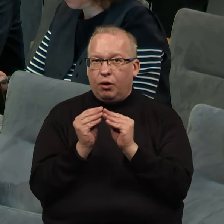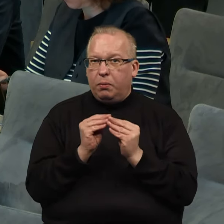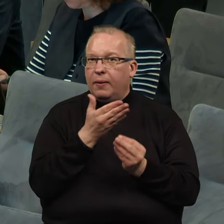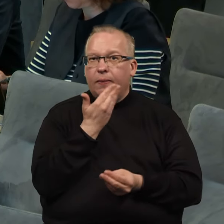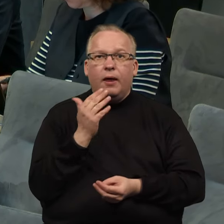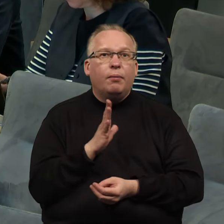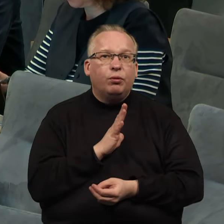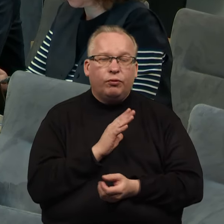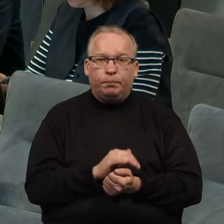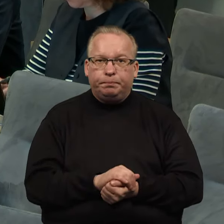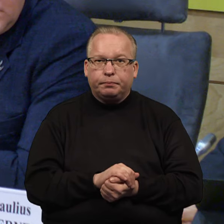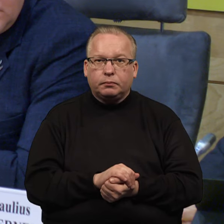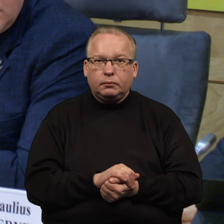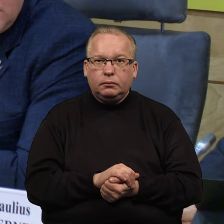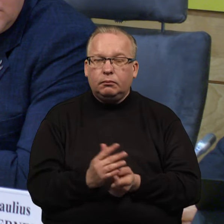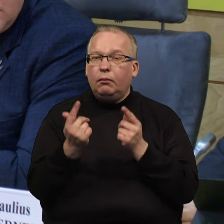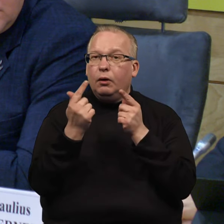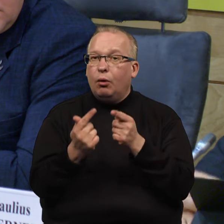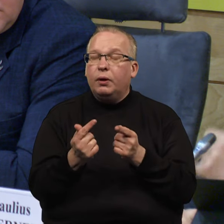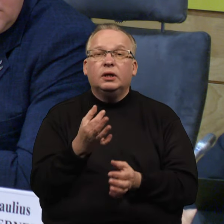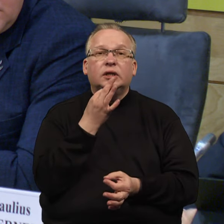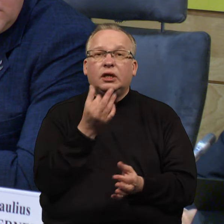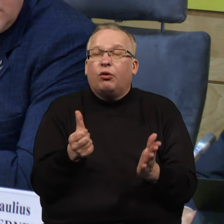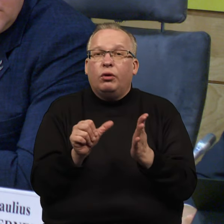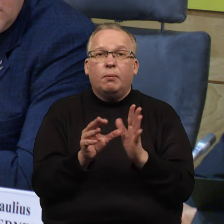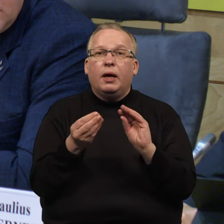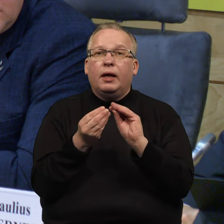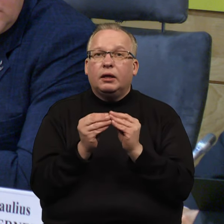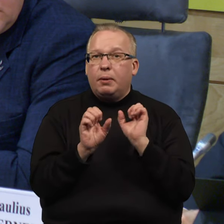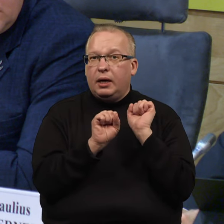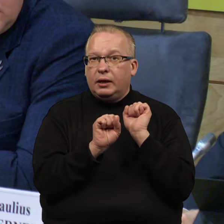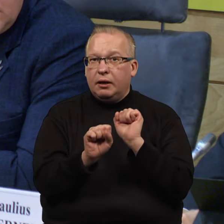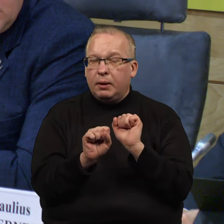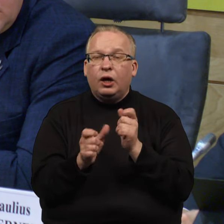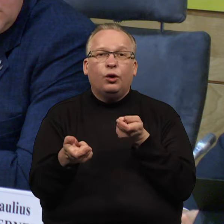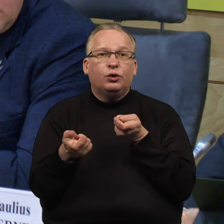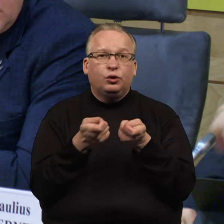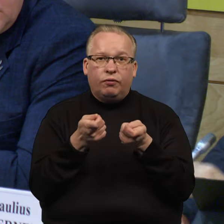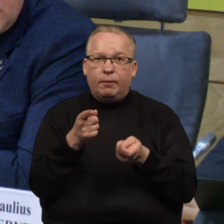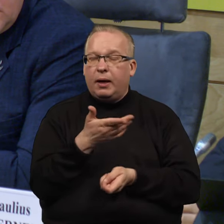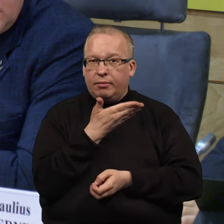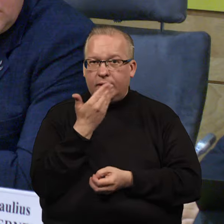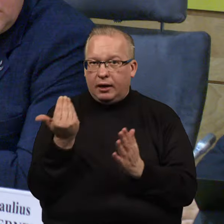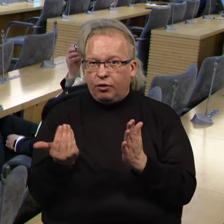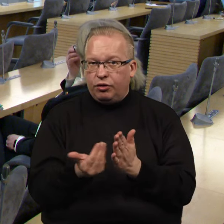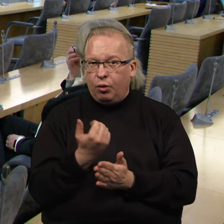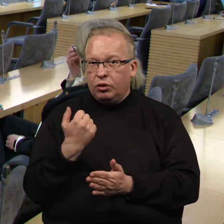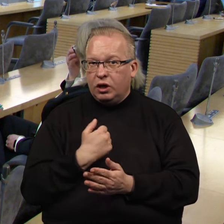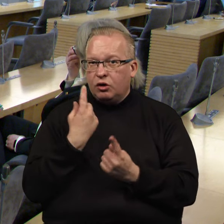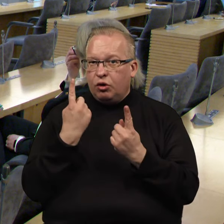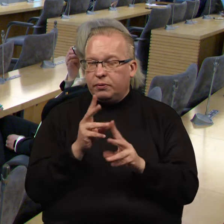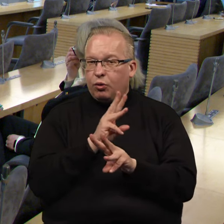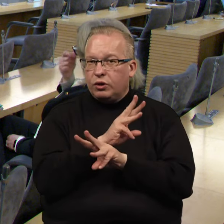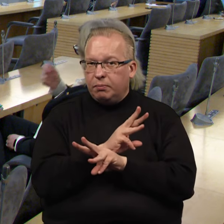nebuvo. Opozicija pabrėžė nedalyvausianti tariantis dėl lėšų gynybai su valdančiaisiais, kol nėra naujo krašto apsaugos